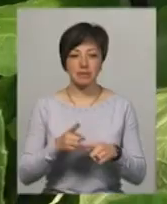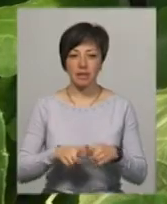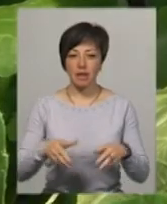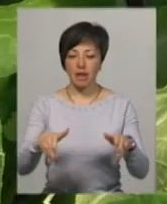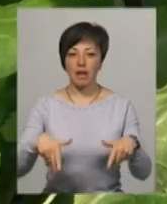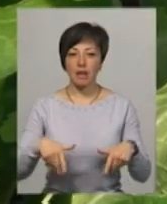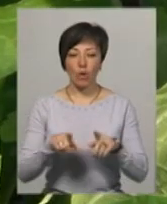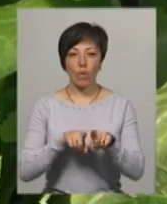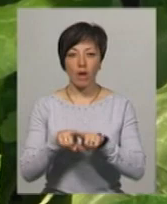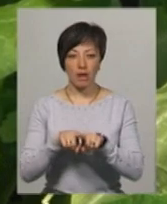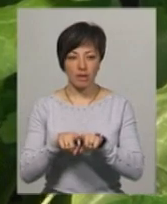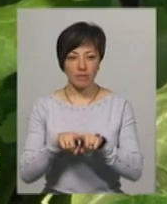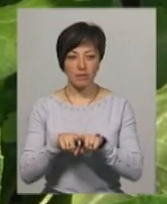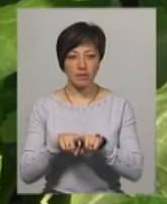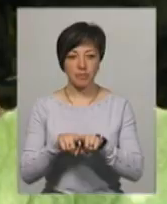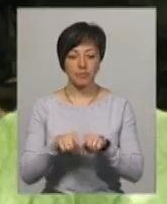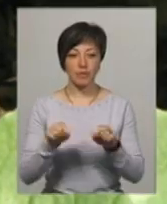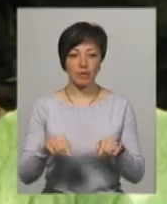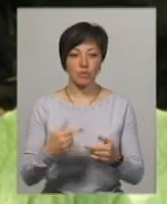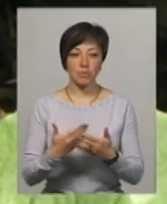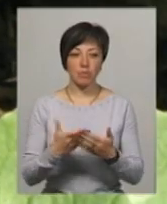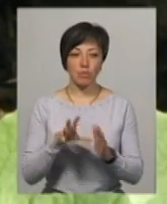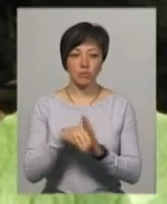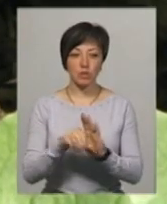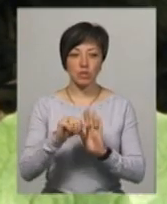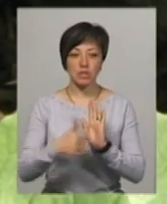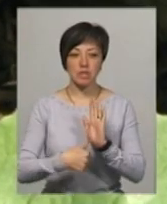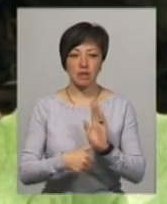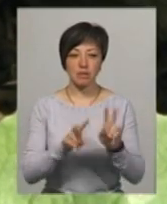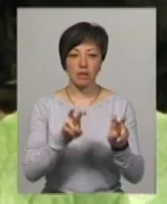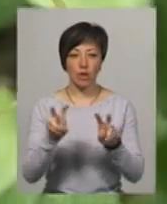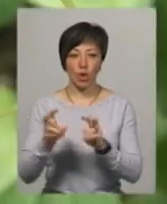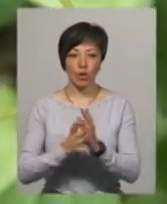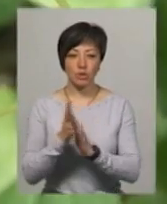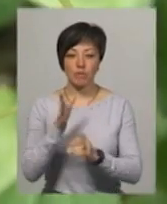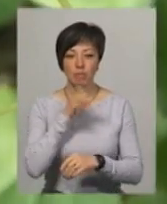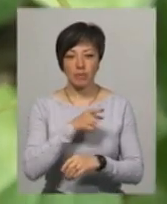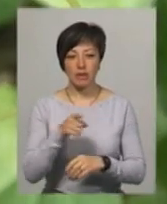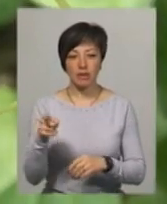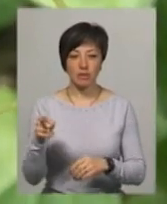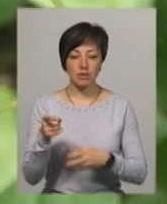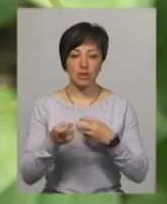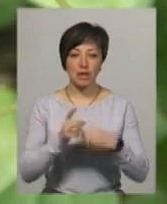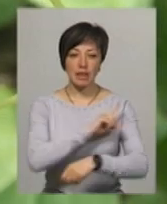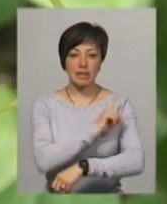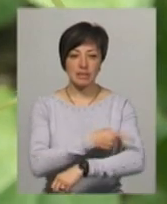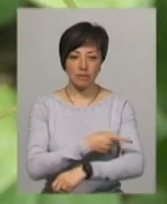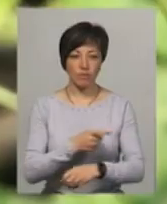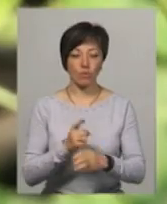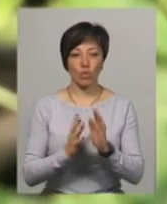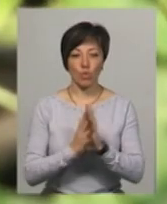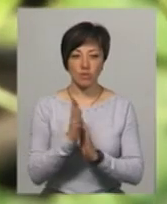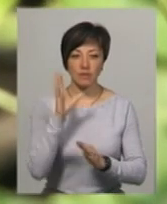грядки огірків тут поміщається 16 рослин. В період цього інтенсивного плодоношення вдається збирати